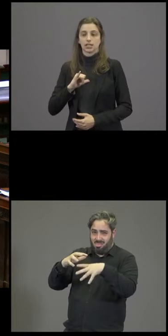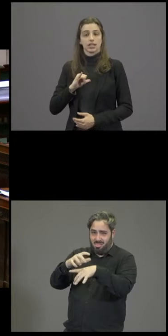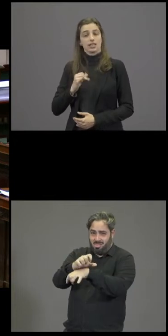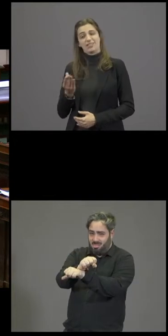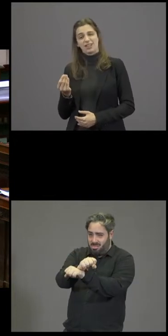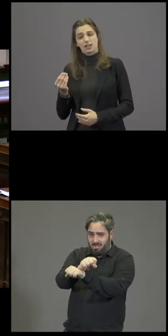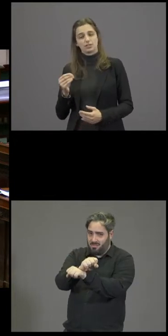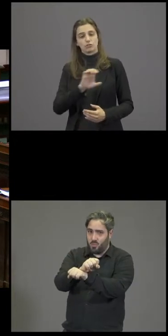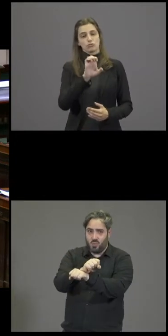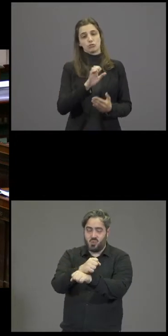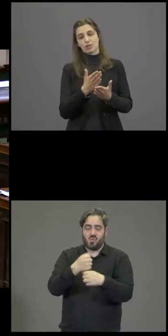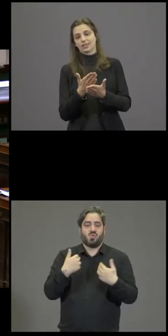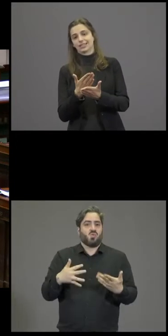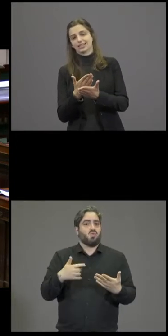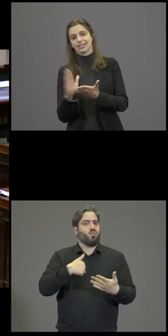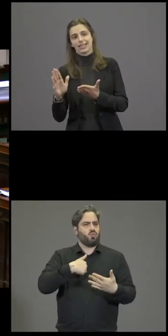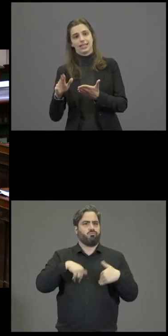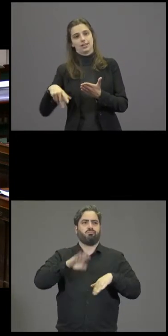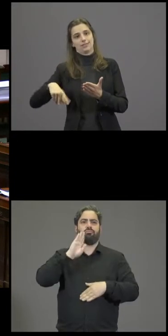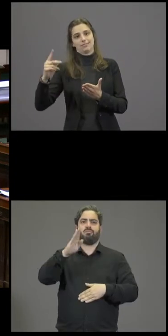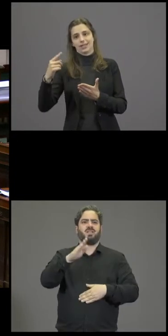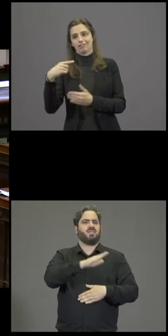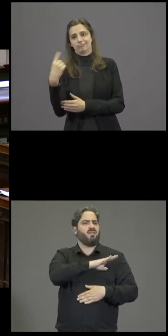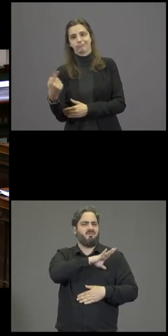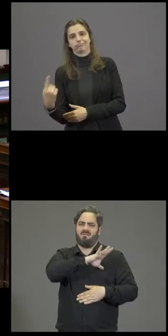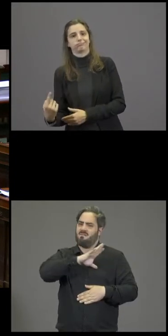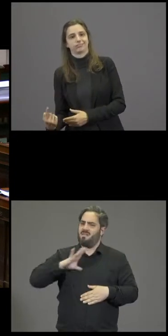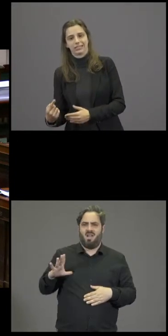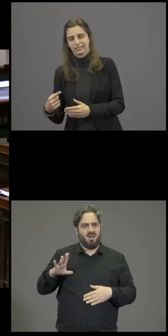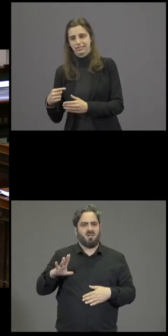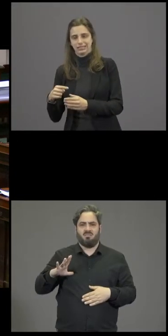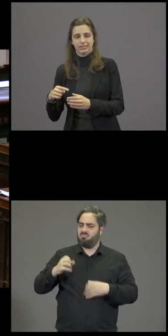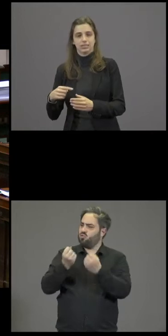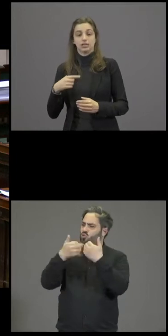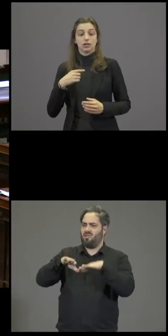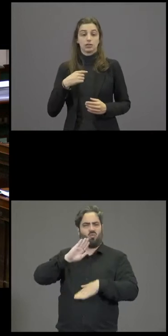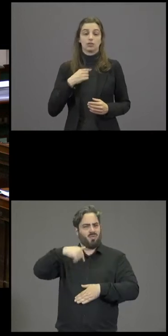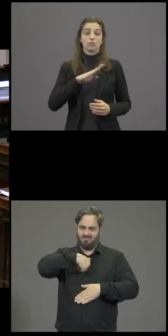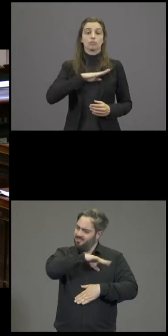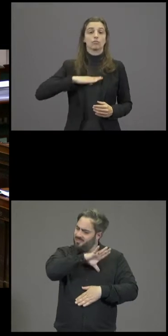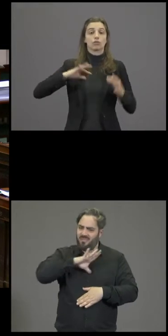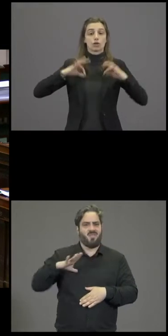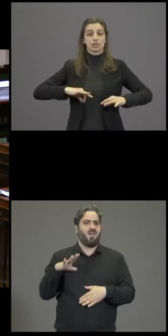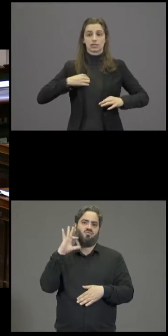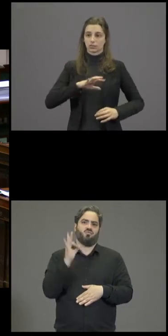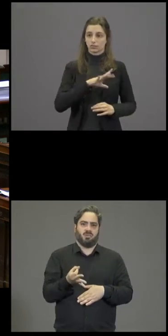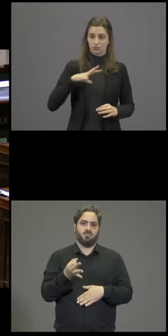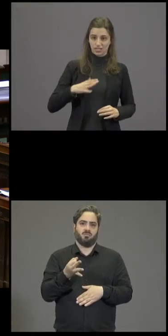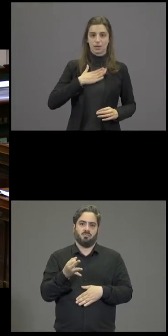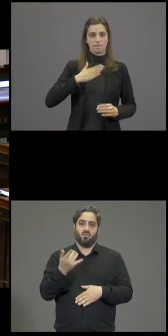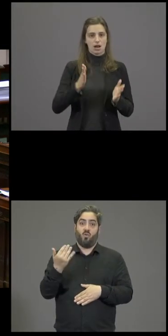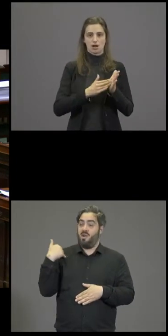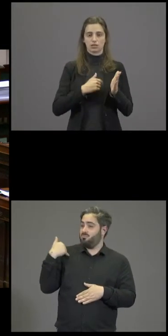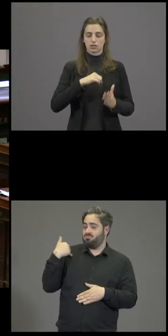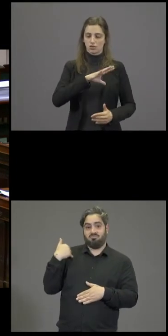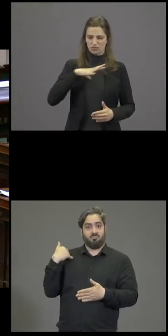Madame la ministre, je suis fier de mon pays, je suis fier de ce gouvernement, qui a véritablement initié un mouvement qui